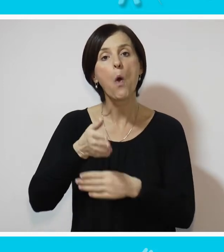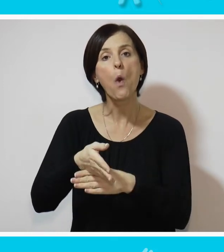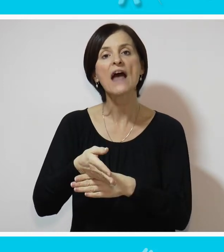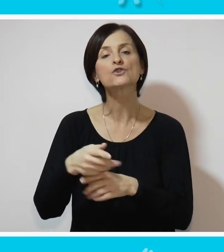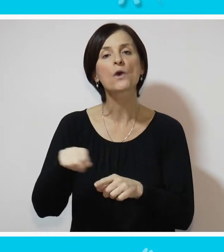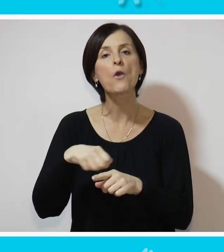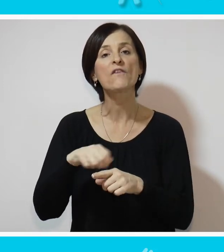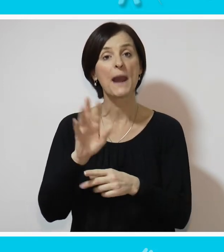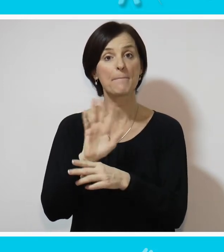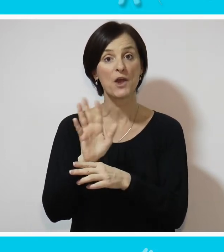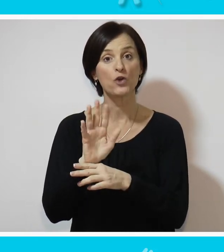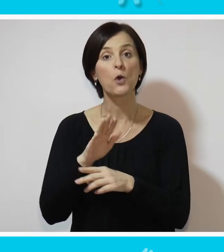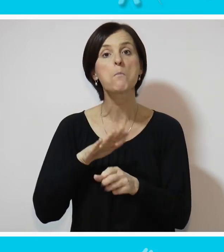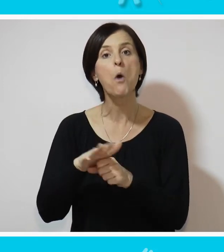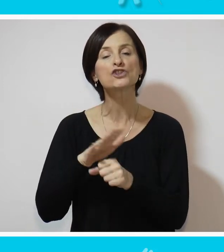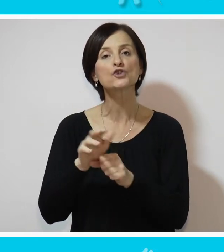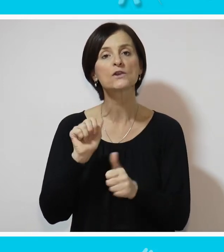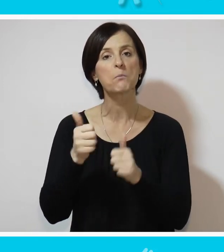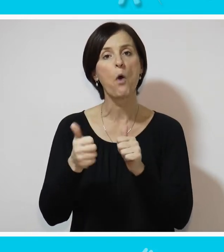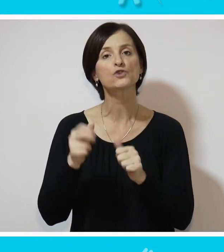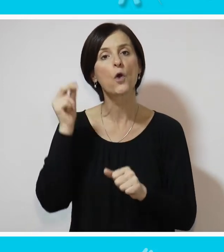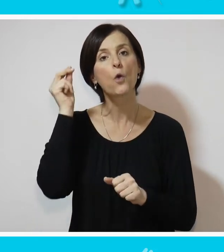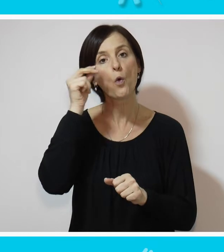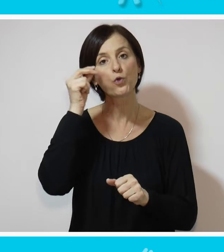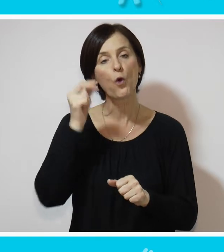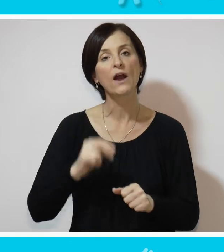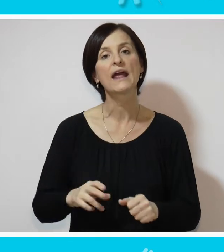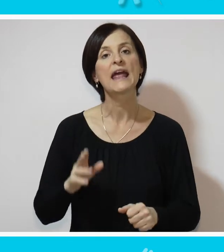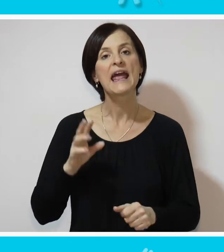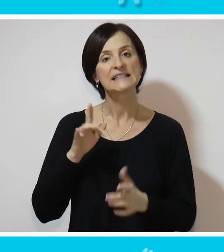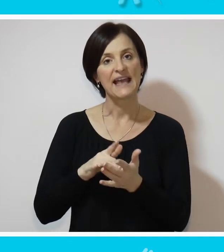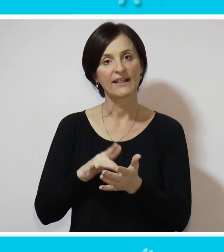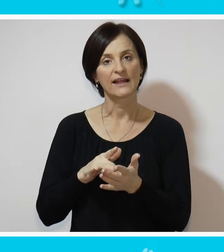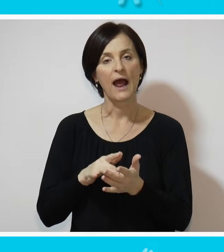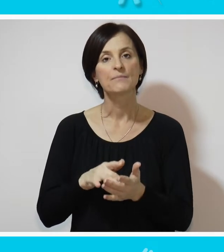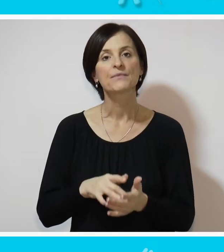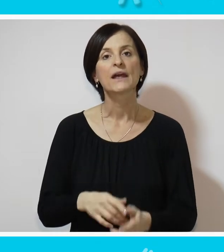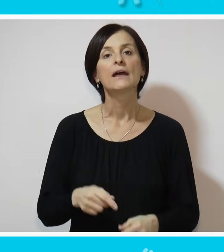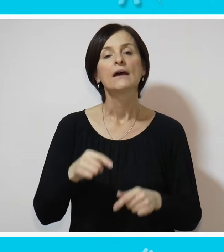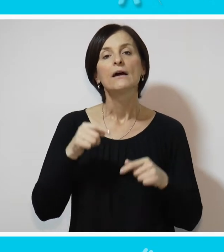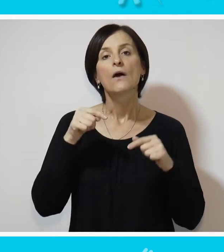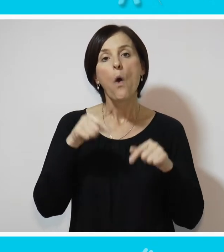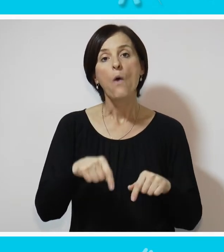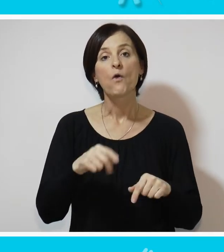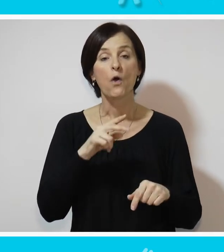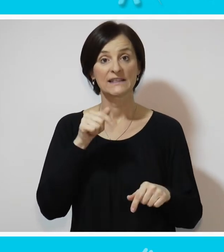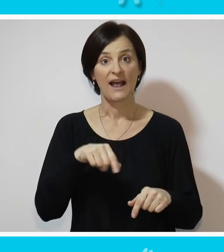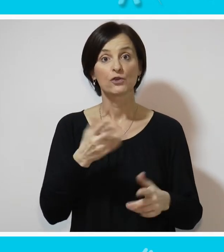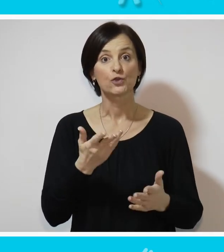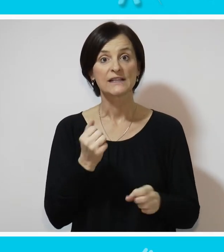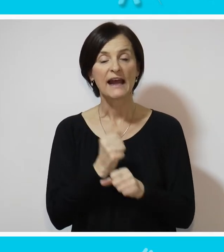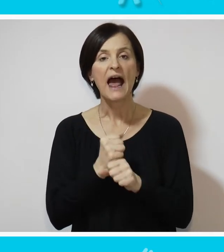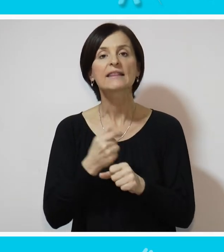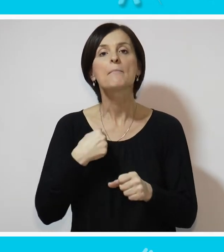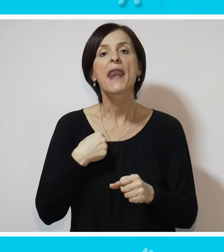ulasku u renovirani bioskop Požiškog sportskog kulturnog centra. Sadašnja rekonstrukcija koja se